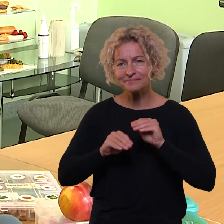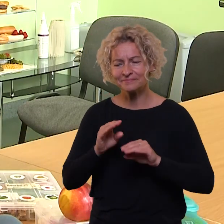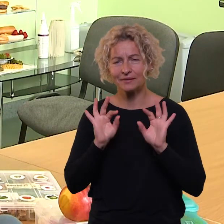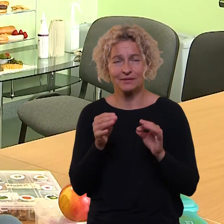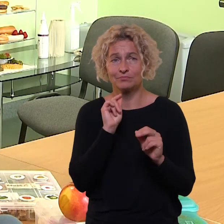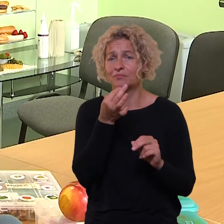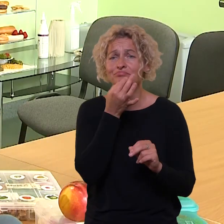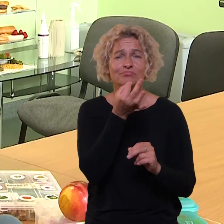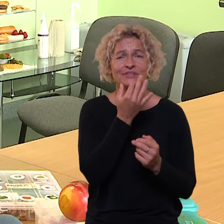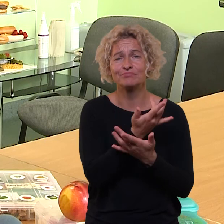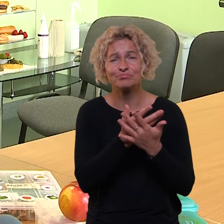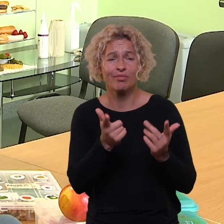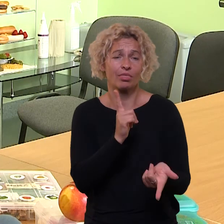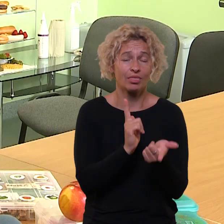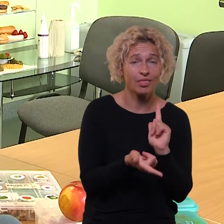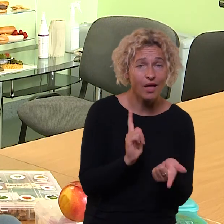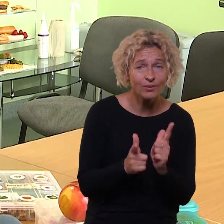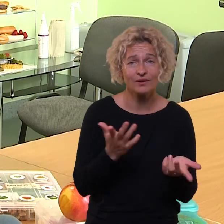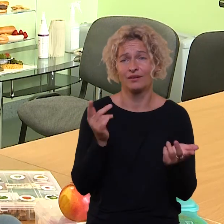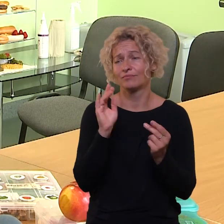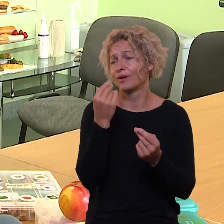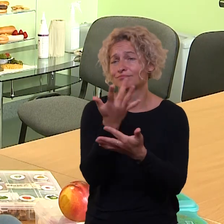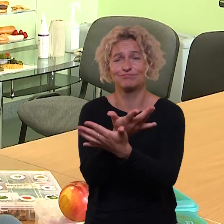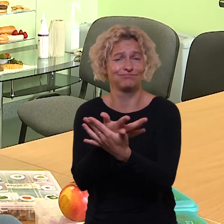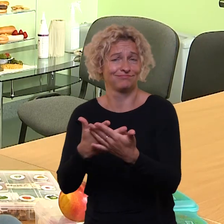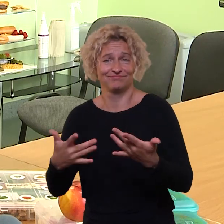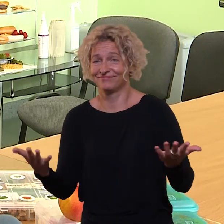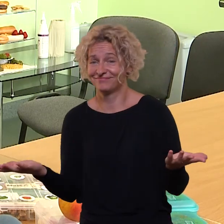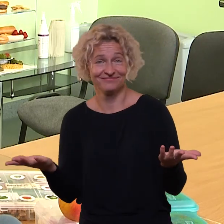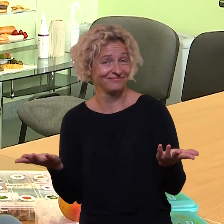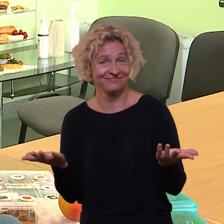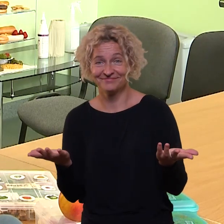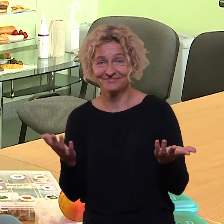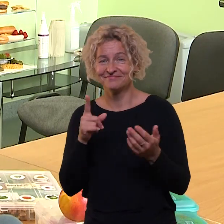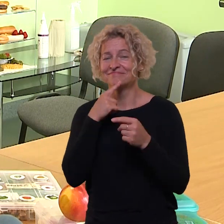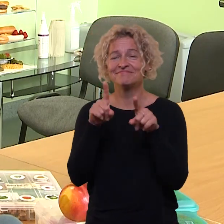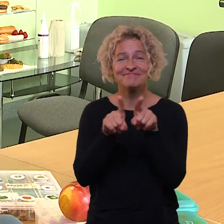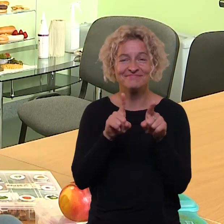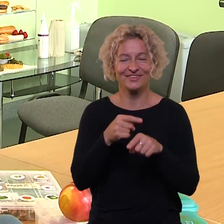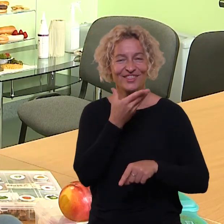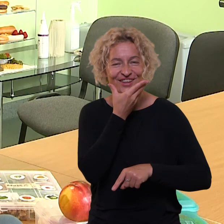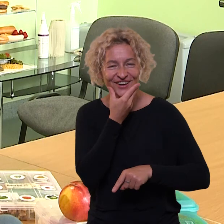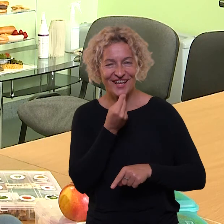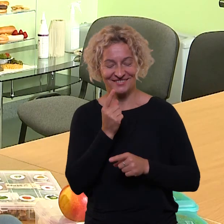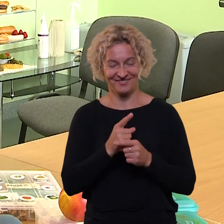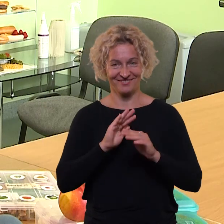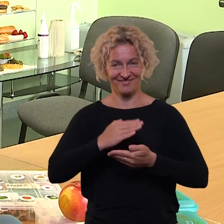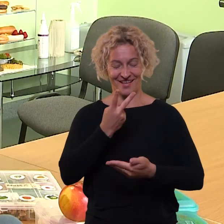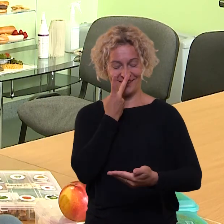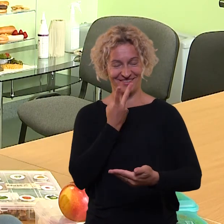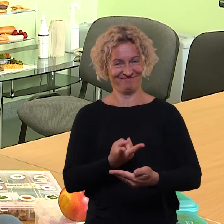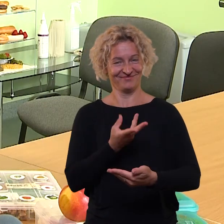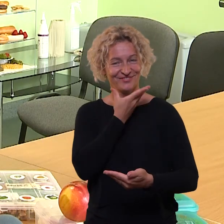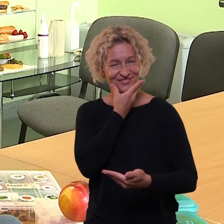kas yra, kiek įmanoma, natūraliau į vairovę po didesnę, būtų ir aišku, kad gražiai atrodytų.